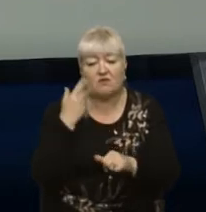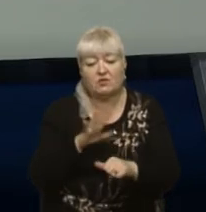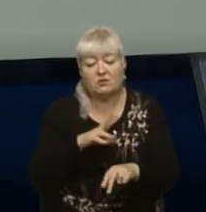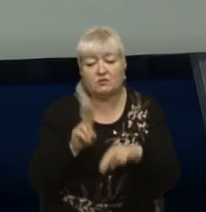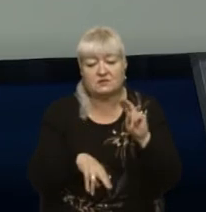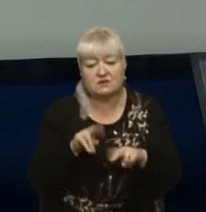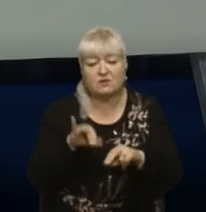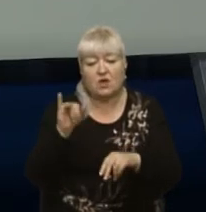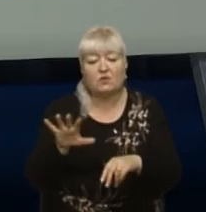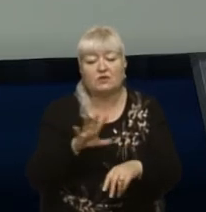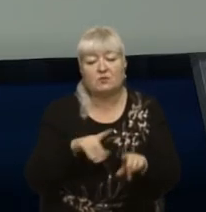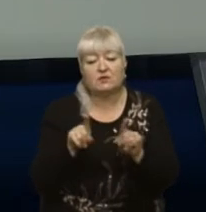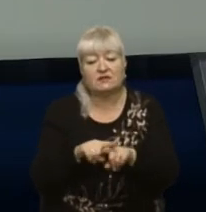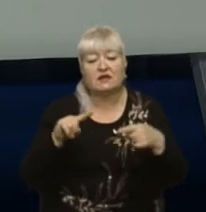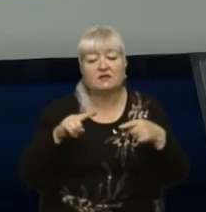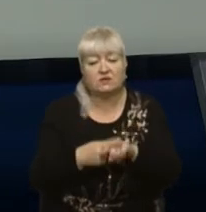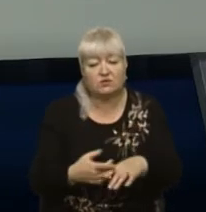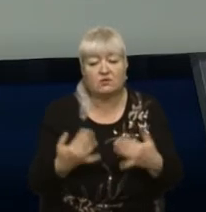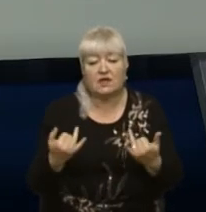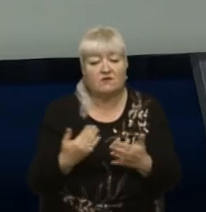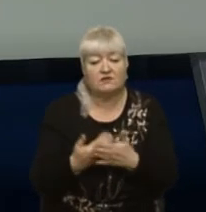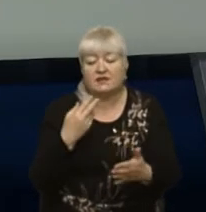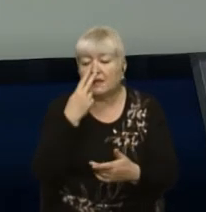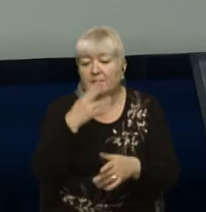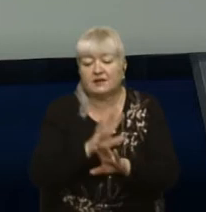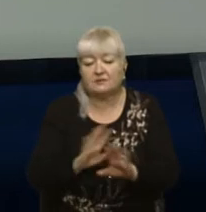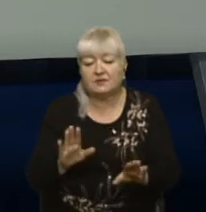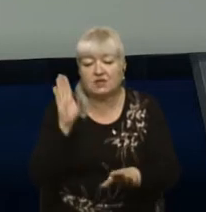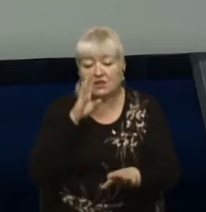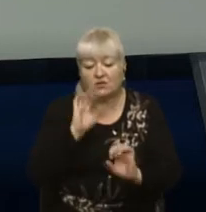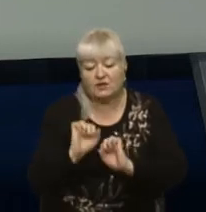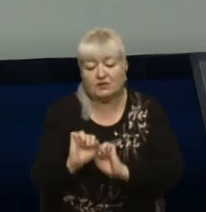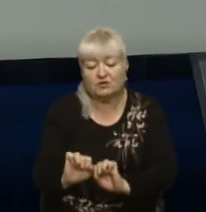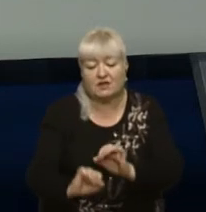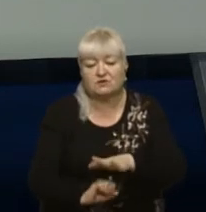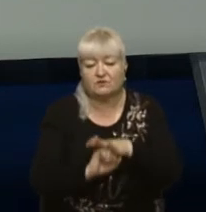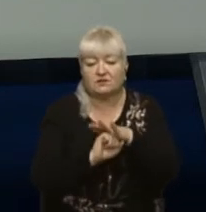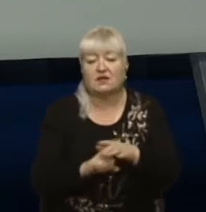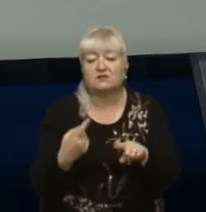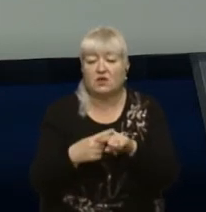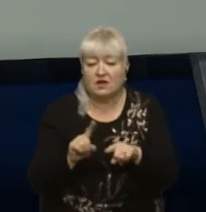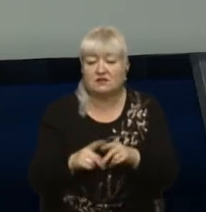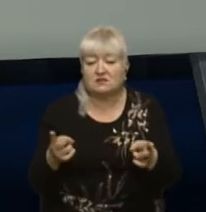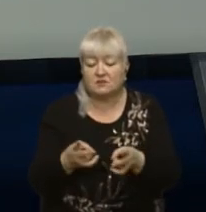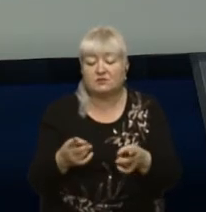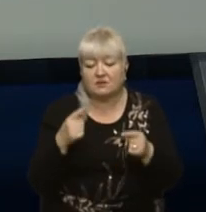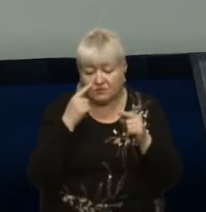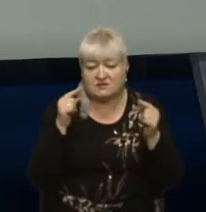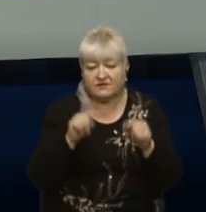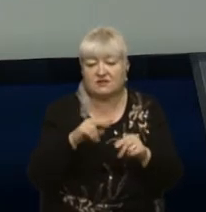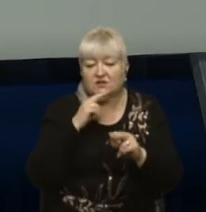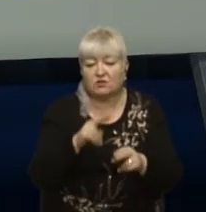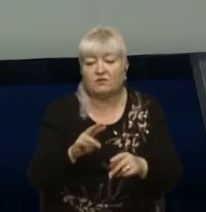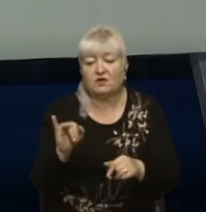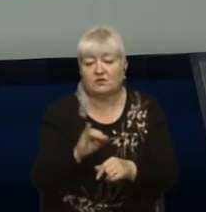цей момент була така технологія, яка була, і вона не передбачала гідроізоляції фундаментів. То це потрібно також, звичайно, до цього звертати увагу і, можливо,